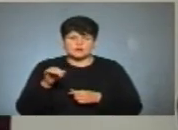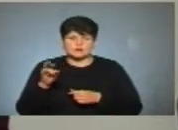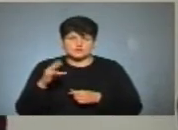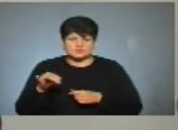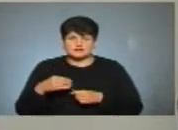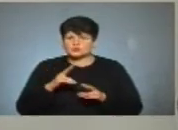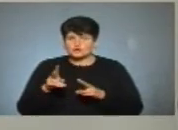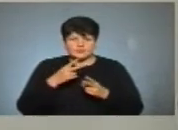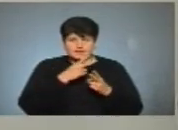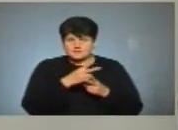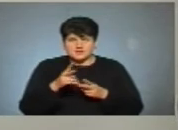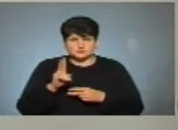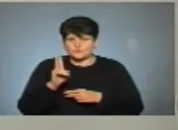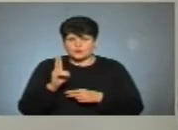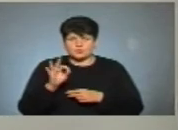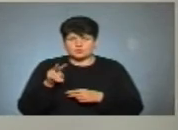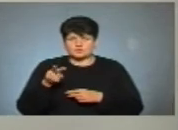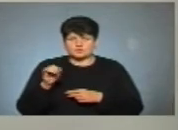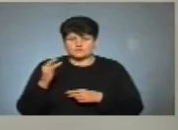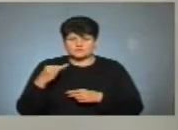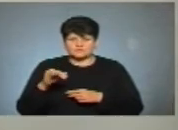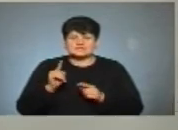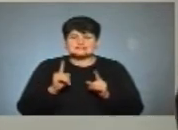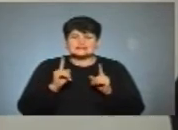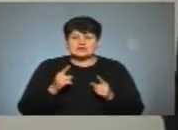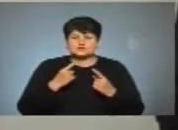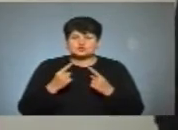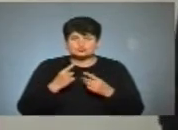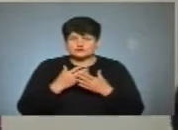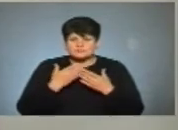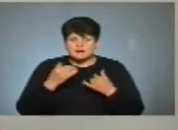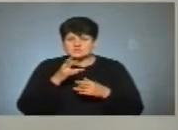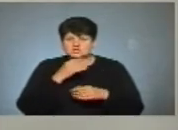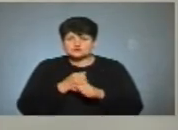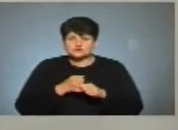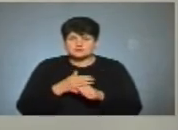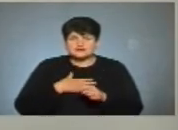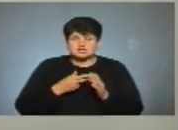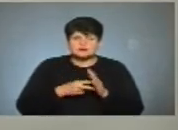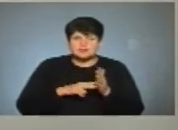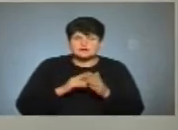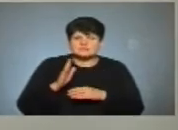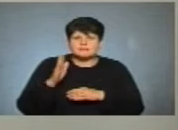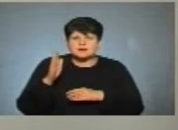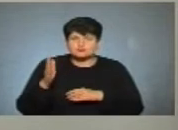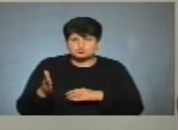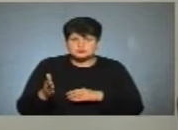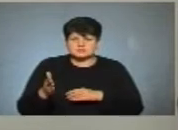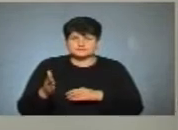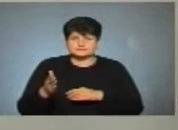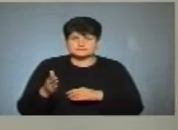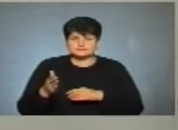команді ні разу не бачив Коломойського. В нас навіть розмов про нього не ведеться під час розробки наших планів на майбутнє. І